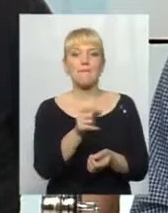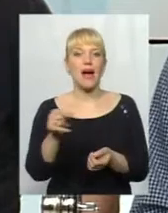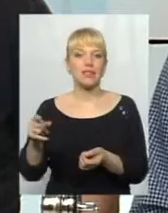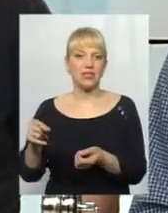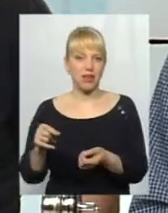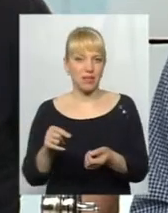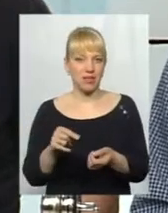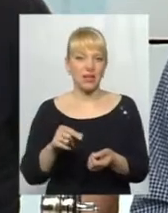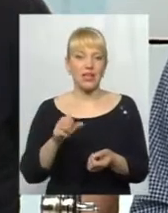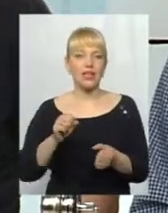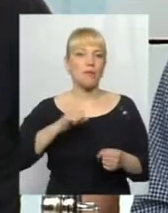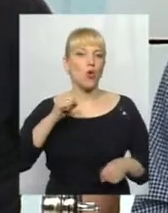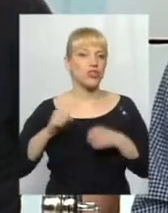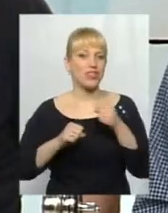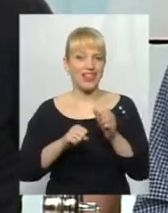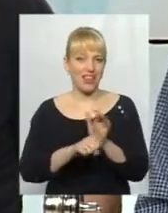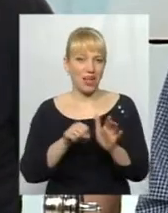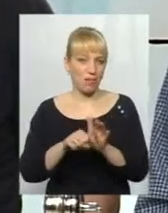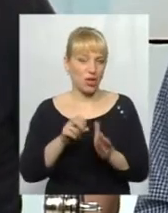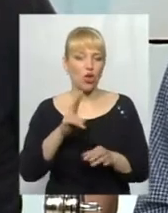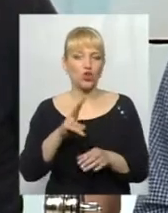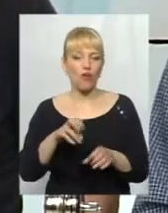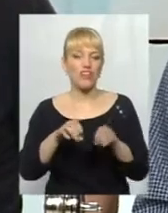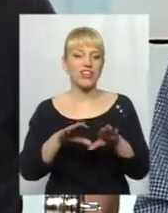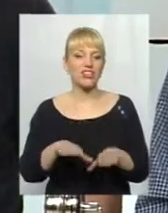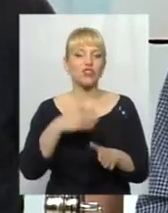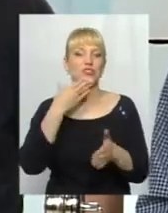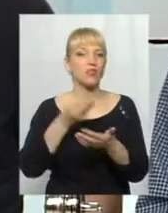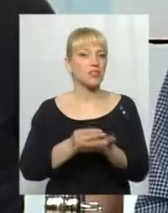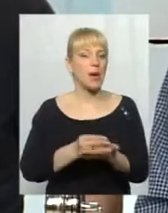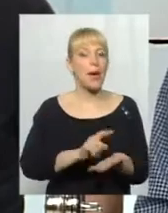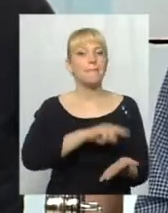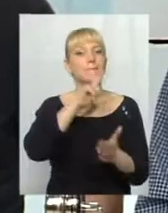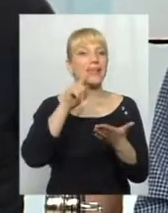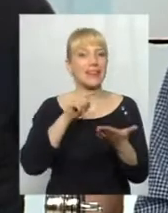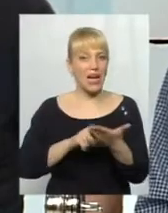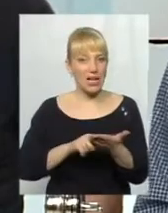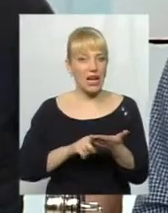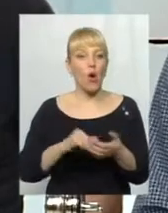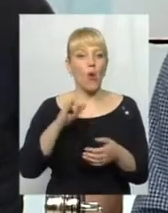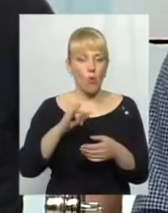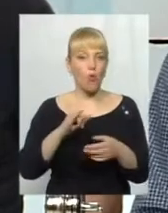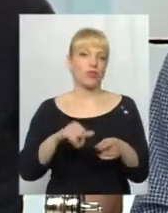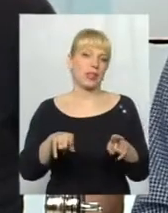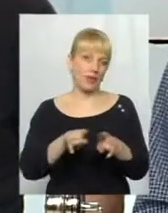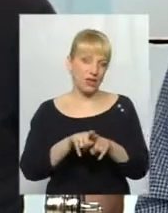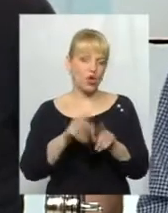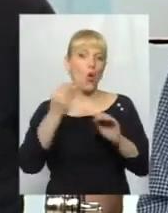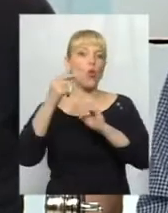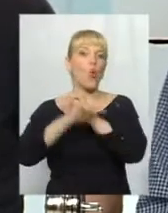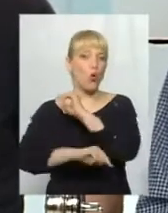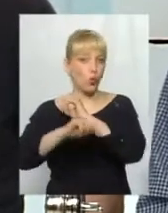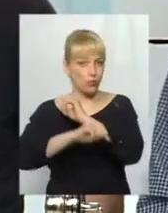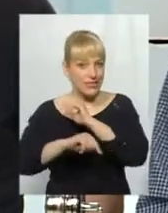подільниками, які вирішують якісь свої питання у подібний корупційний спосіб. І тому